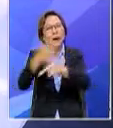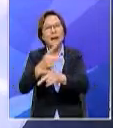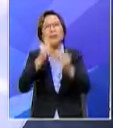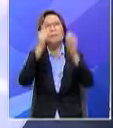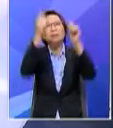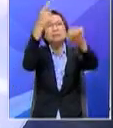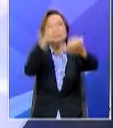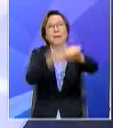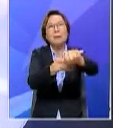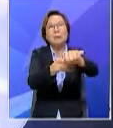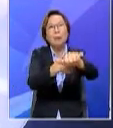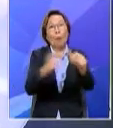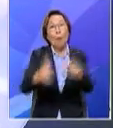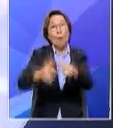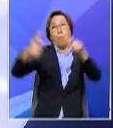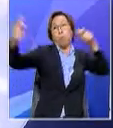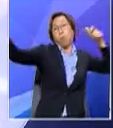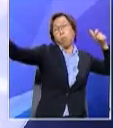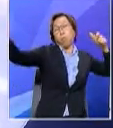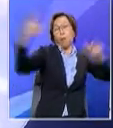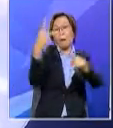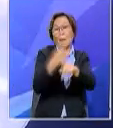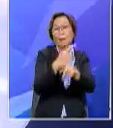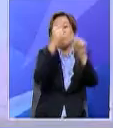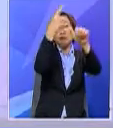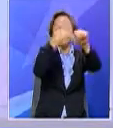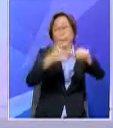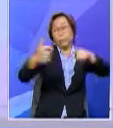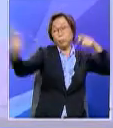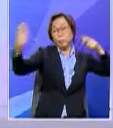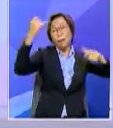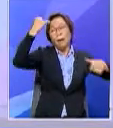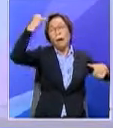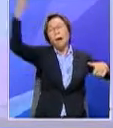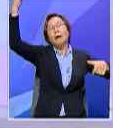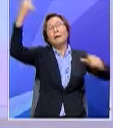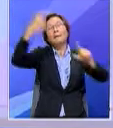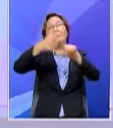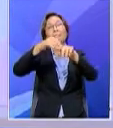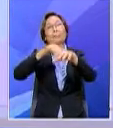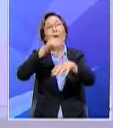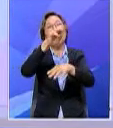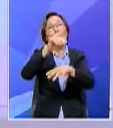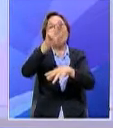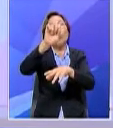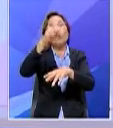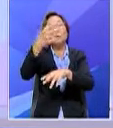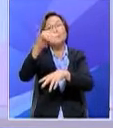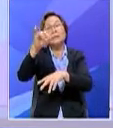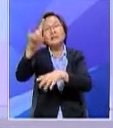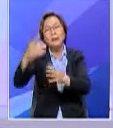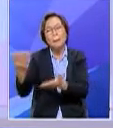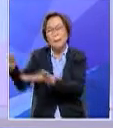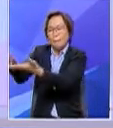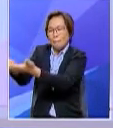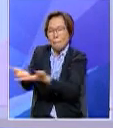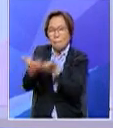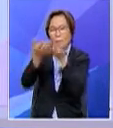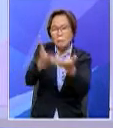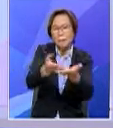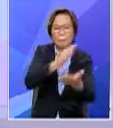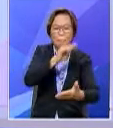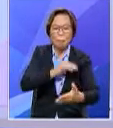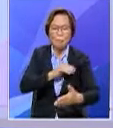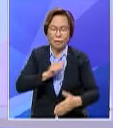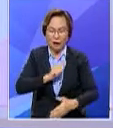pertama dalam skala yang sebesar ini tapi idea ini datang daripada munsyed dibentangkan kepada saya kepada menteri